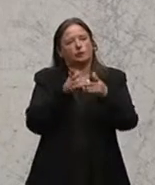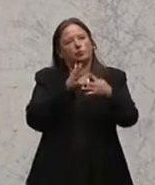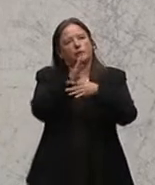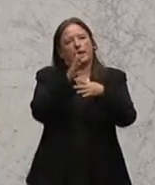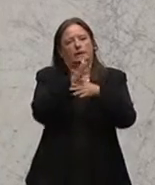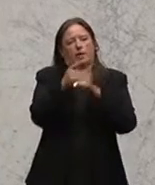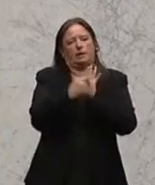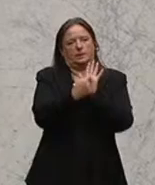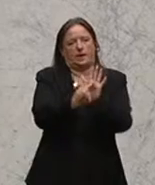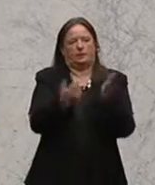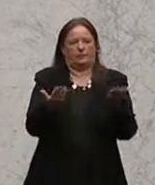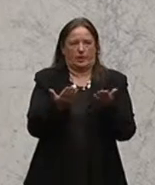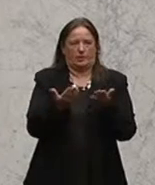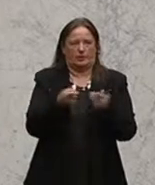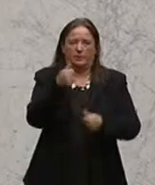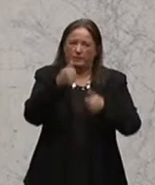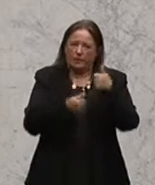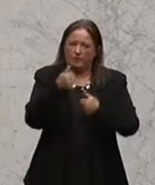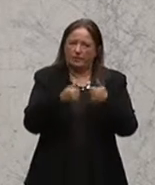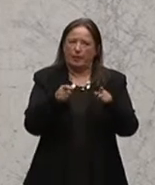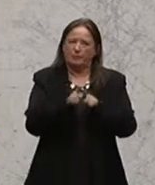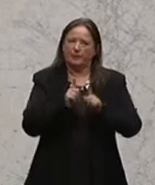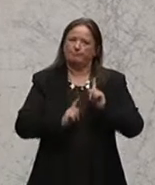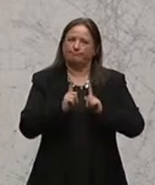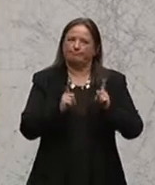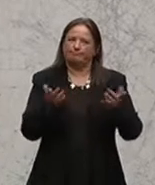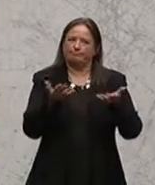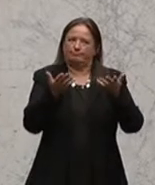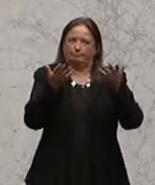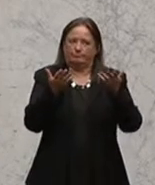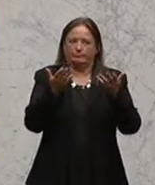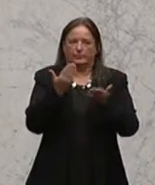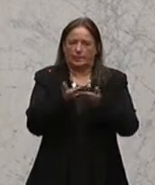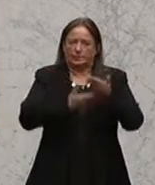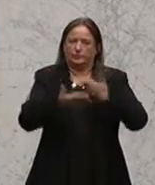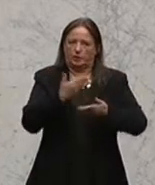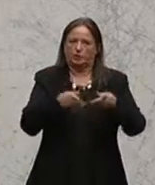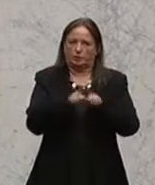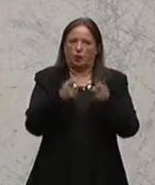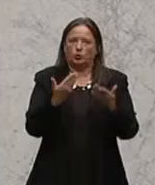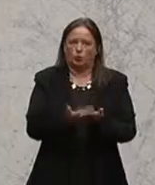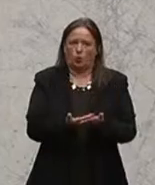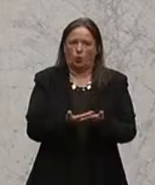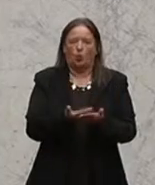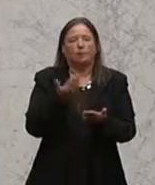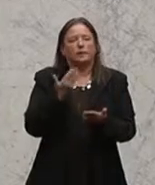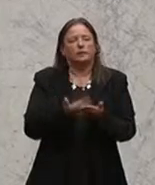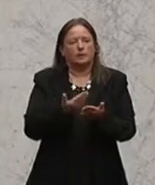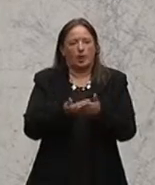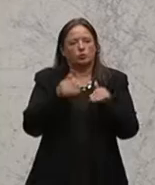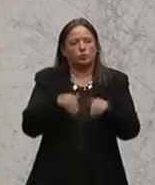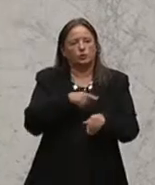glaube, das ist ein wichtiger Beitrag, Wettbewerb beflügelt. Das kann ich Ihnen aus der Wirtschaft bestätigen. Und daher müssen wir